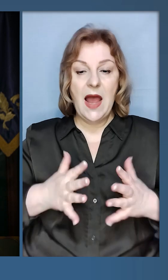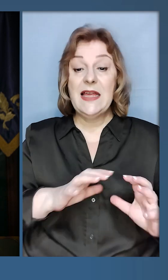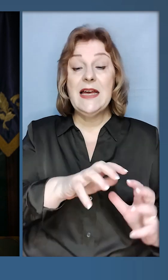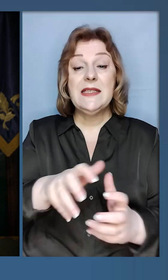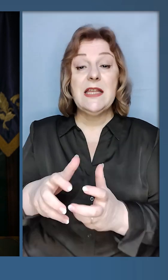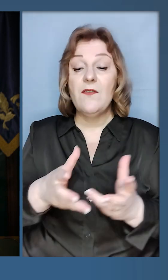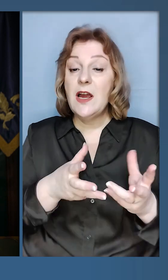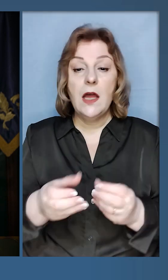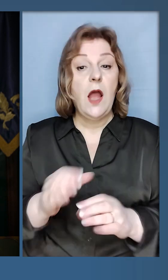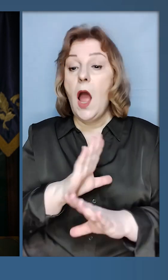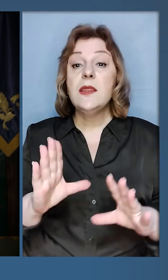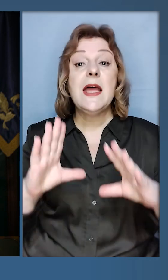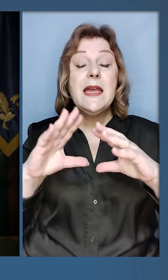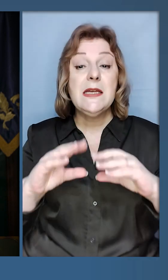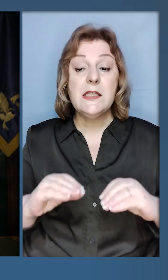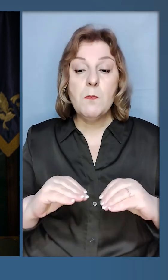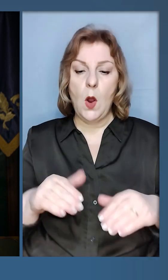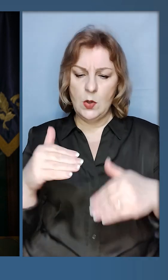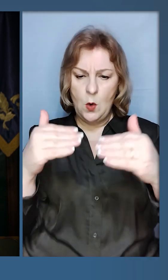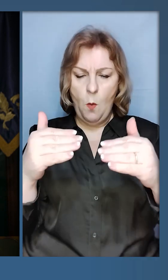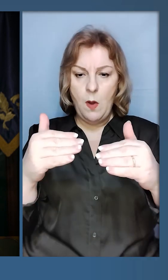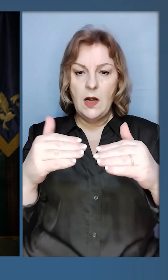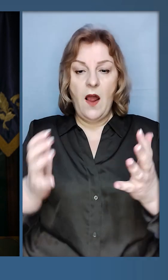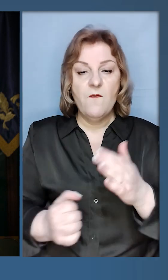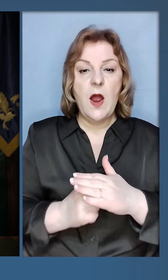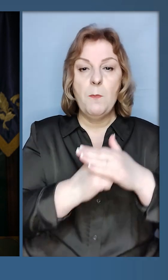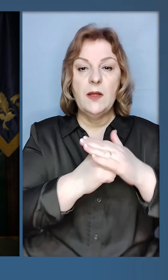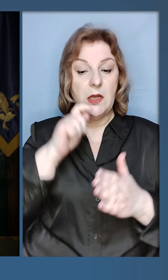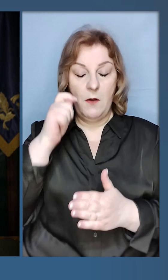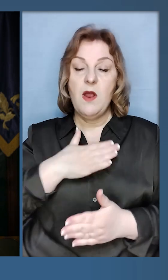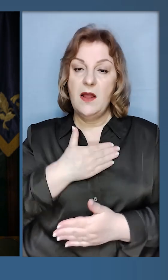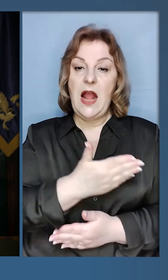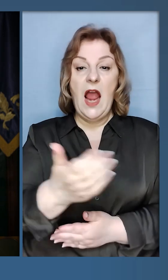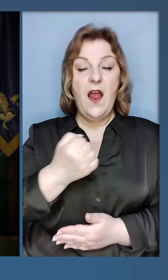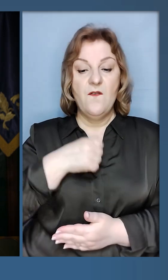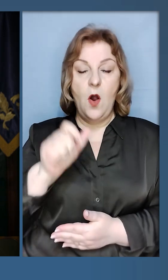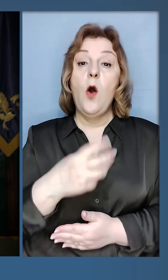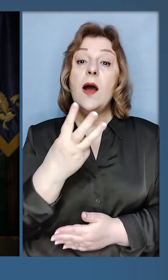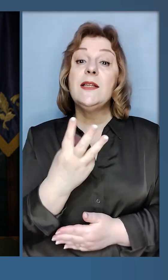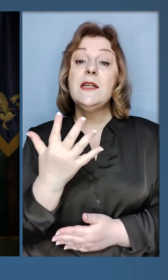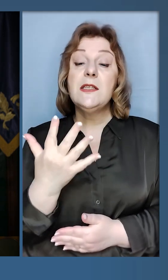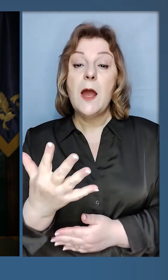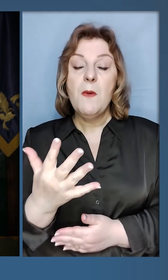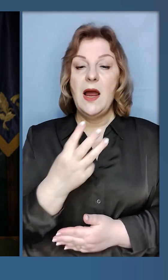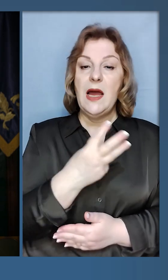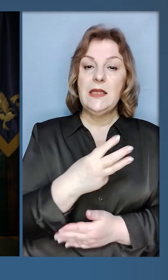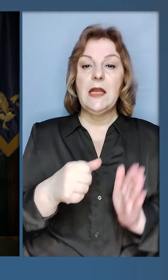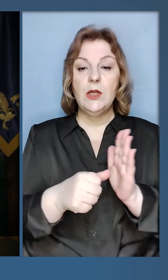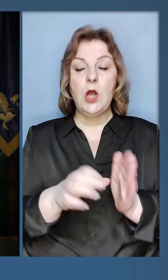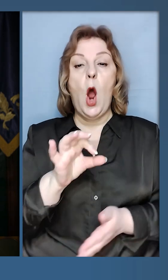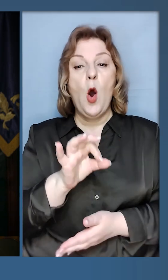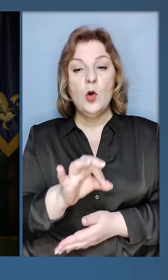потужно, надихає світ не збавляти обертів у підтримці України. Дякую вам, воїни.